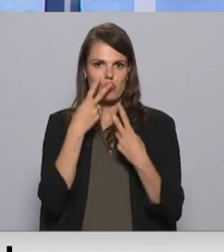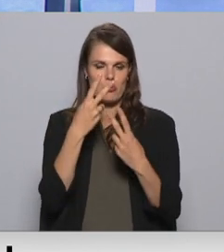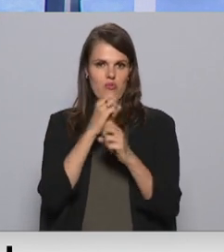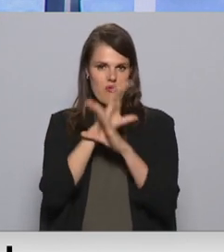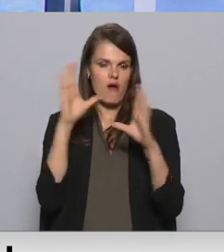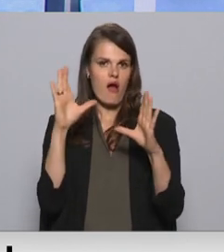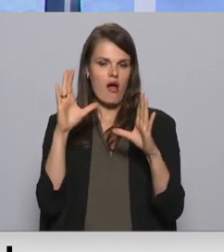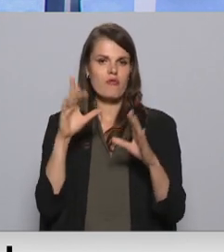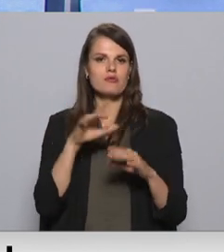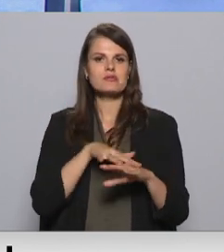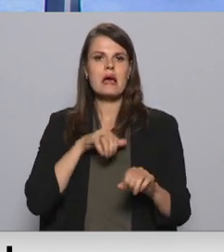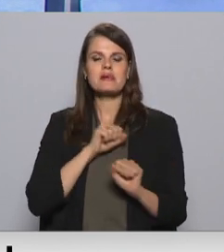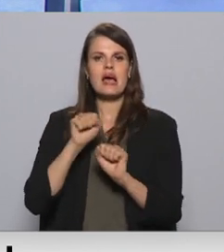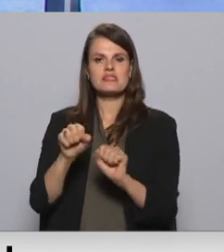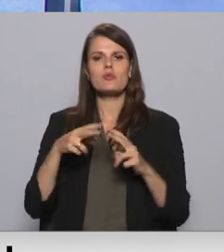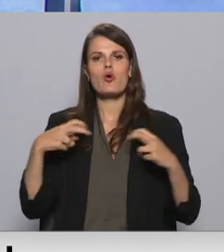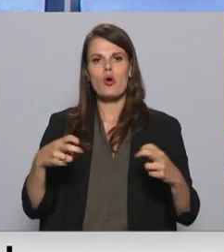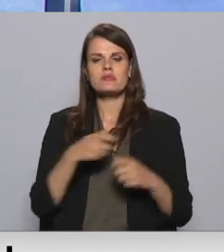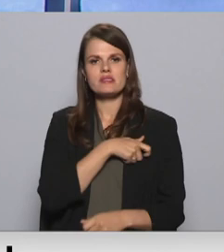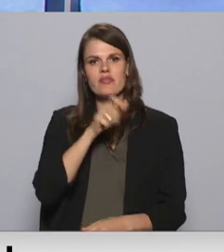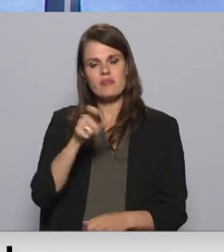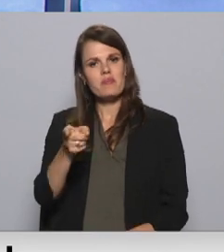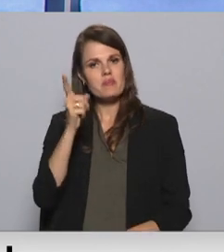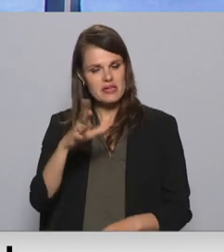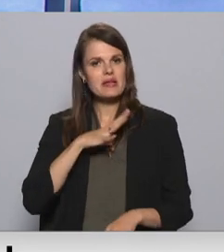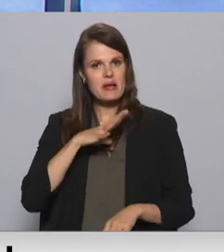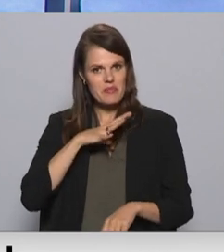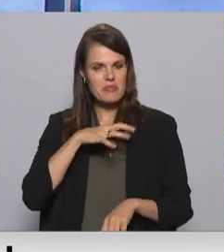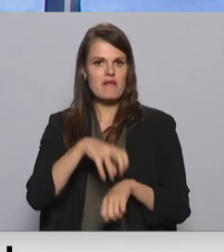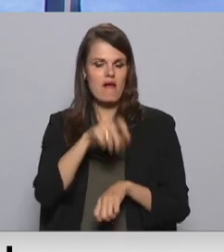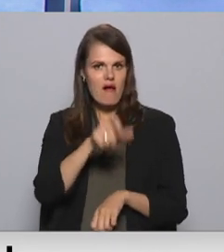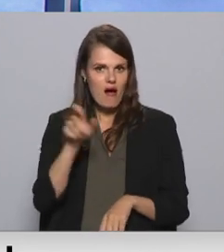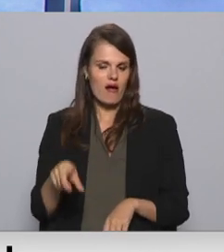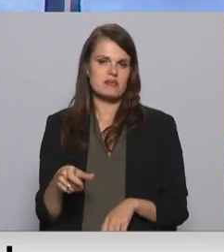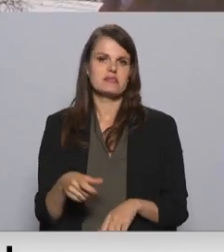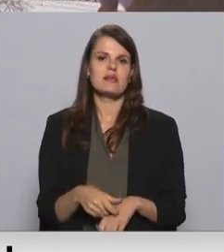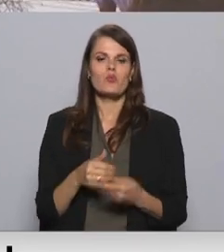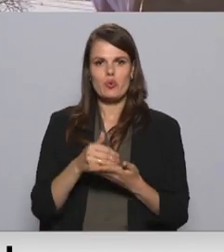aizsardzības komisijas deputātus brīdinājuši epidemiologi. Turpina Madara Līcīte.